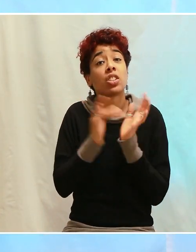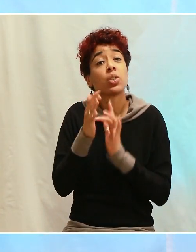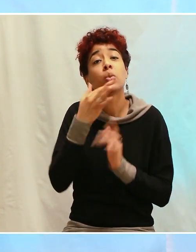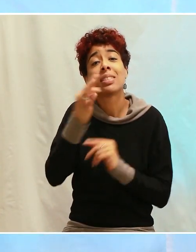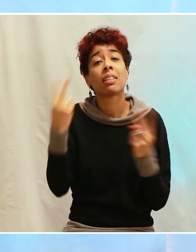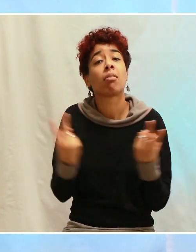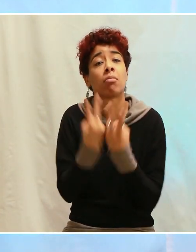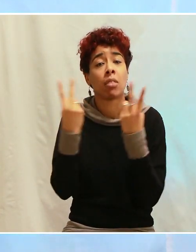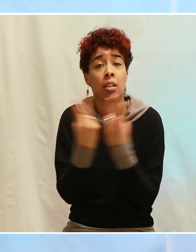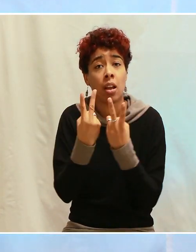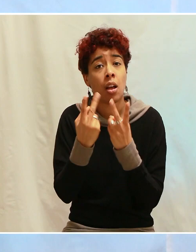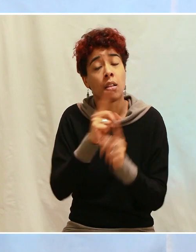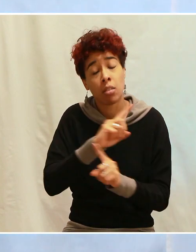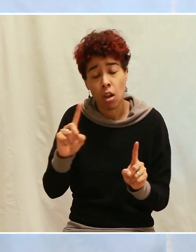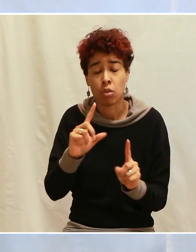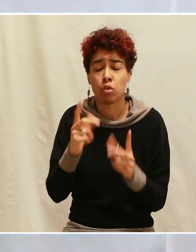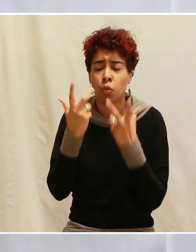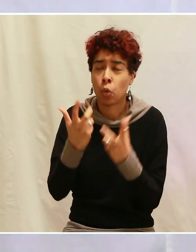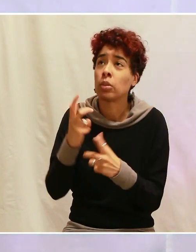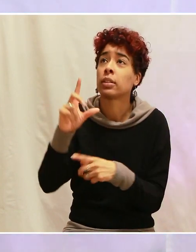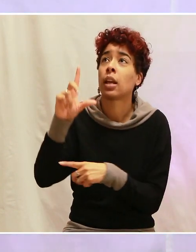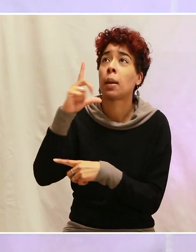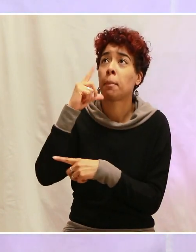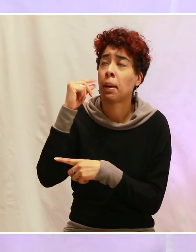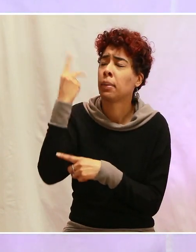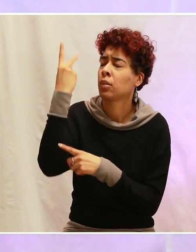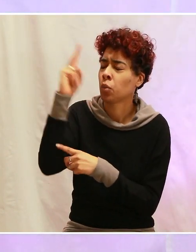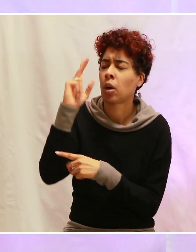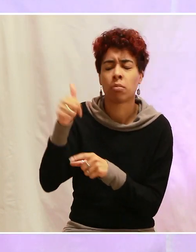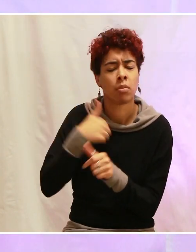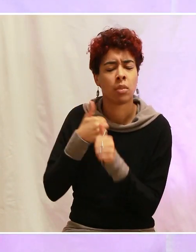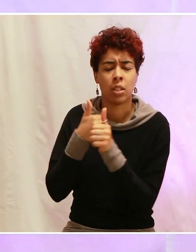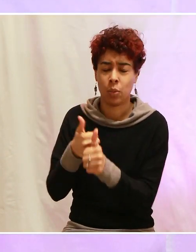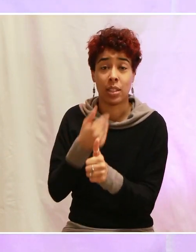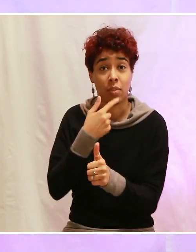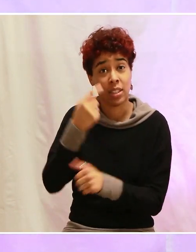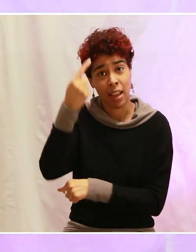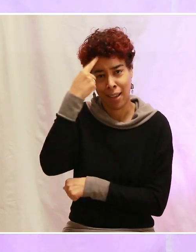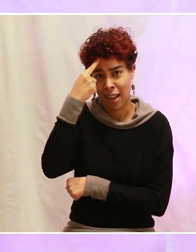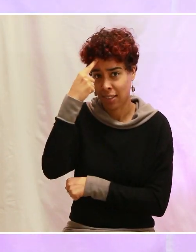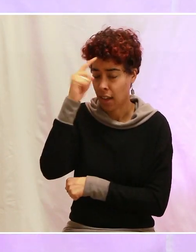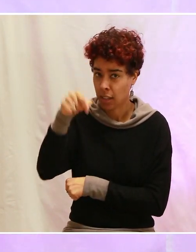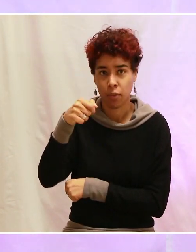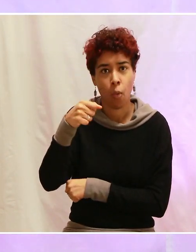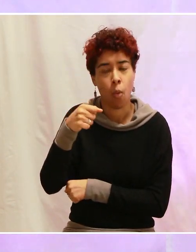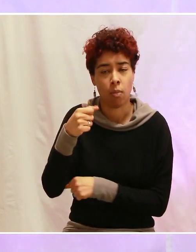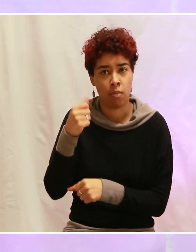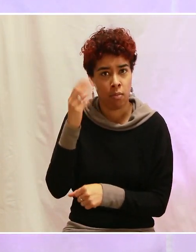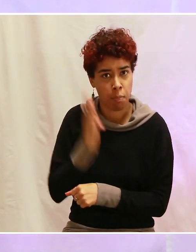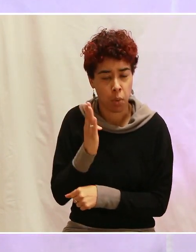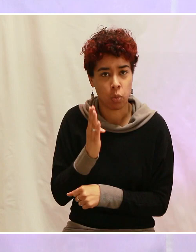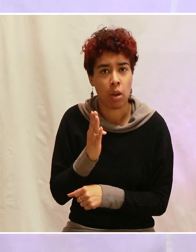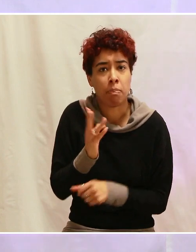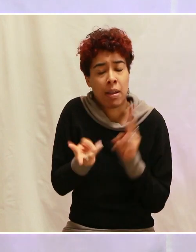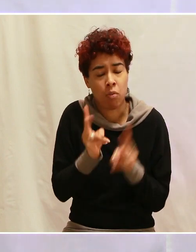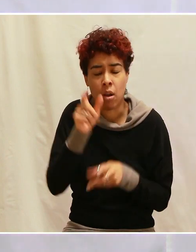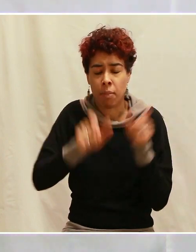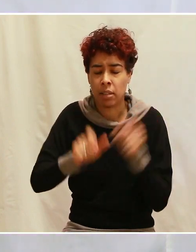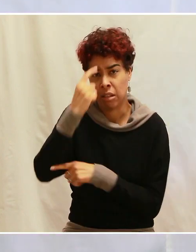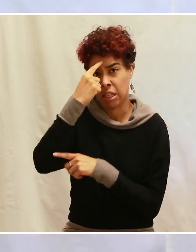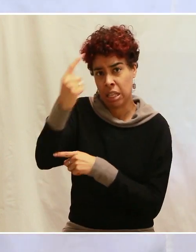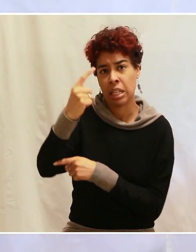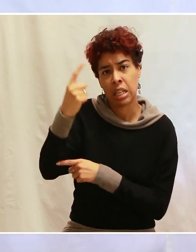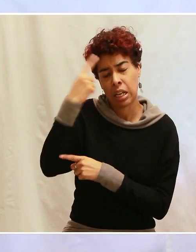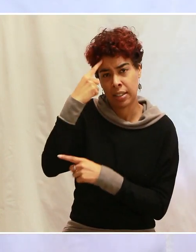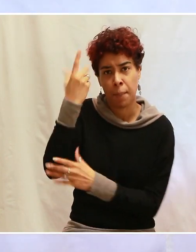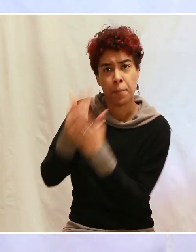volonté perd. » Ça demande une détermination de caractère. Il y a des chrétiens qui manquent de caractère parfois. Le caractère de Christ, ce n pas seulement